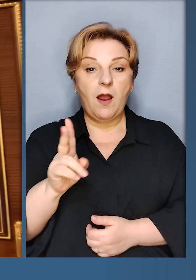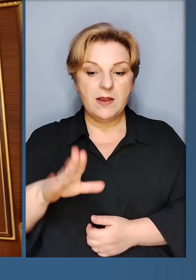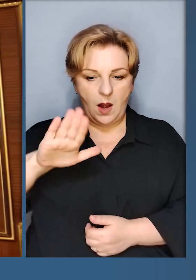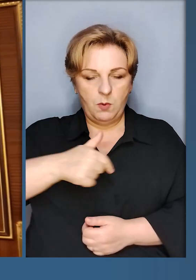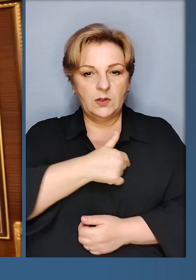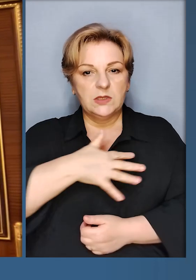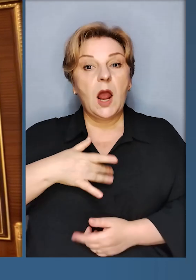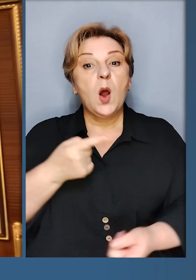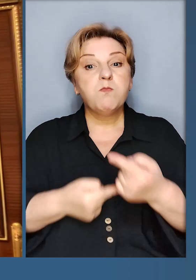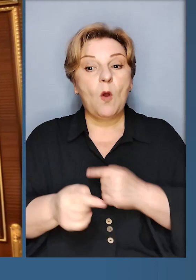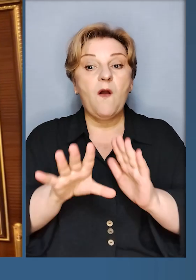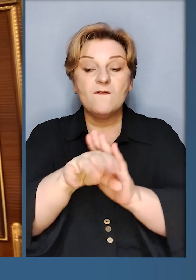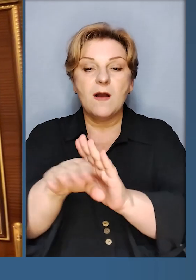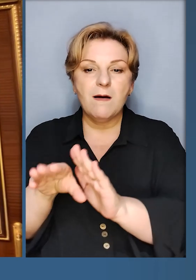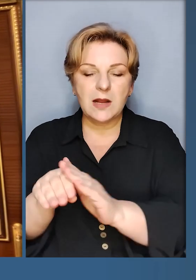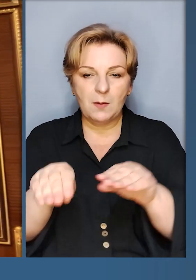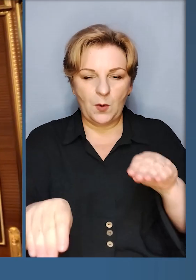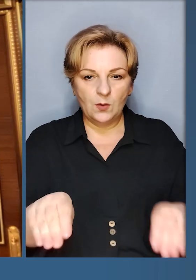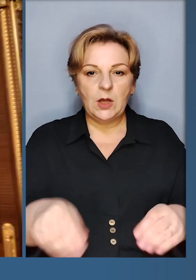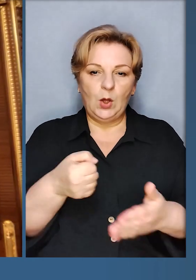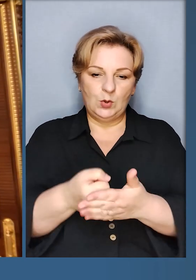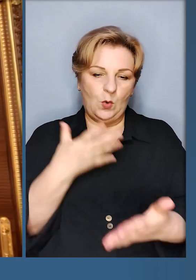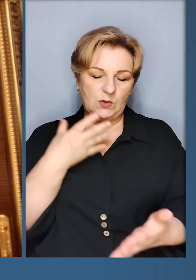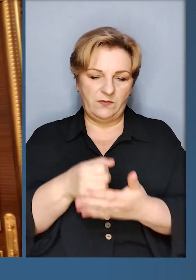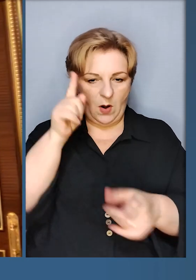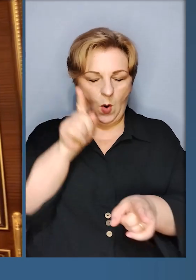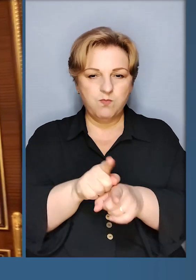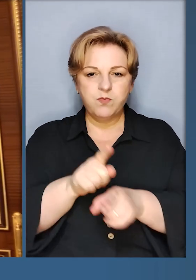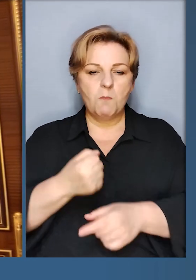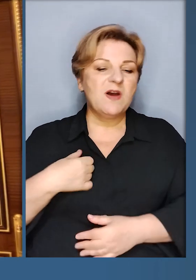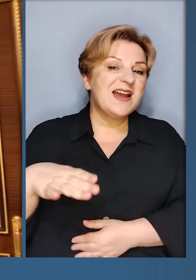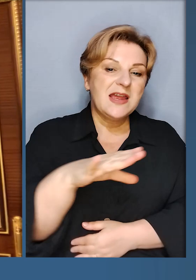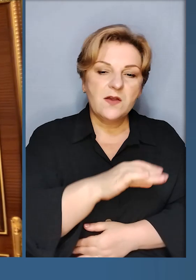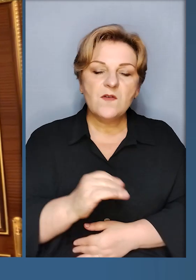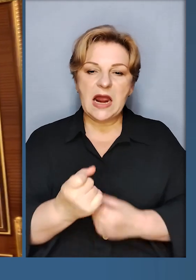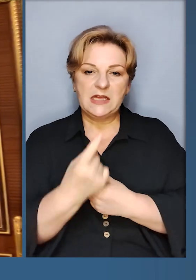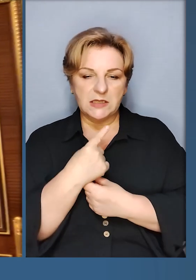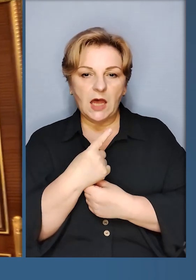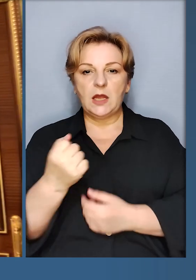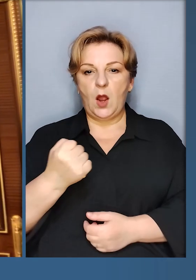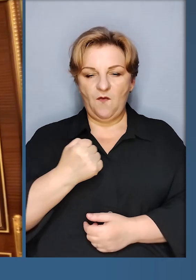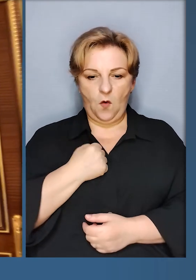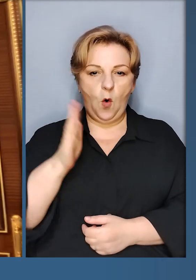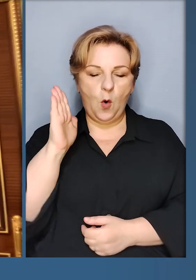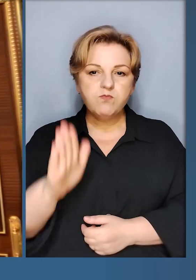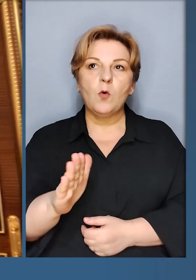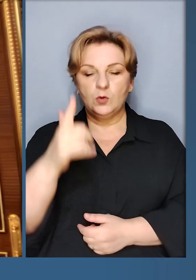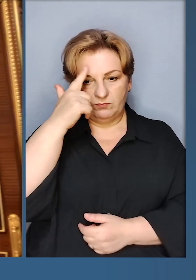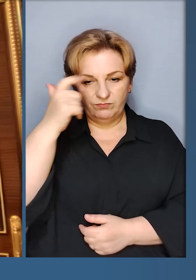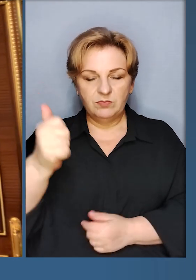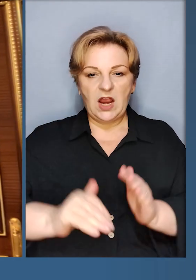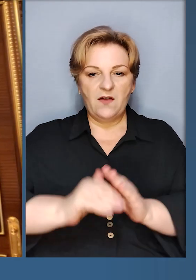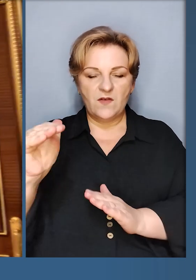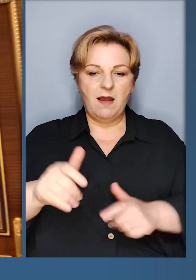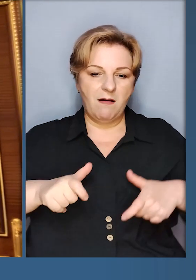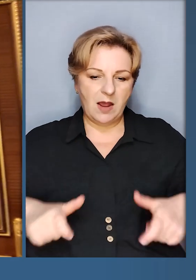наші воїни, які після поранень повертаються на позиції до своїх побратимів. Всі запити від воїнів будуть у